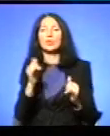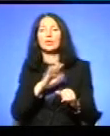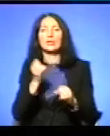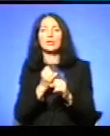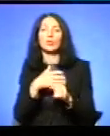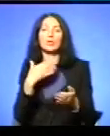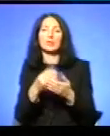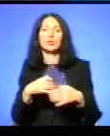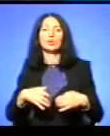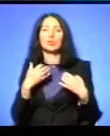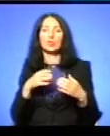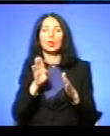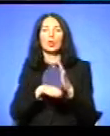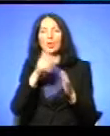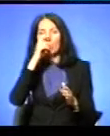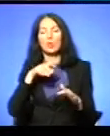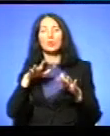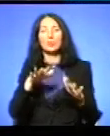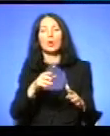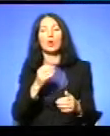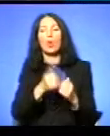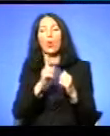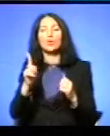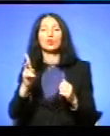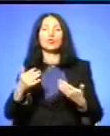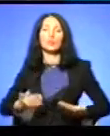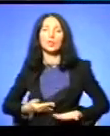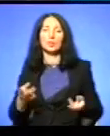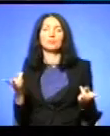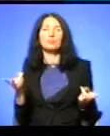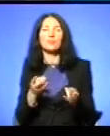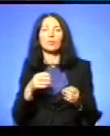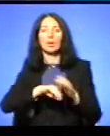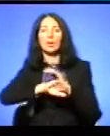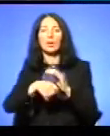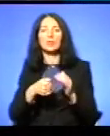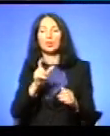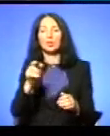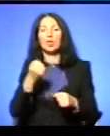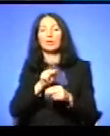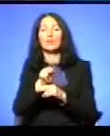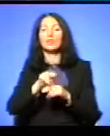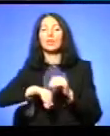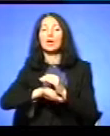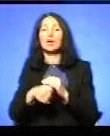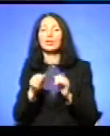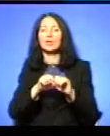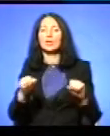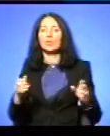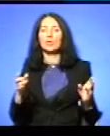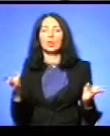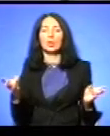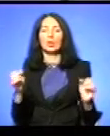страшної, гіршої справи Кожен, що вижити, мусів красти Людей навчили красти Не можна Можна жити